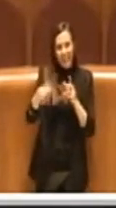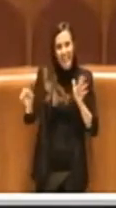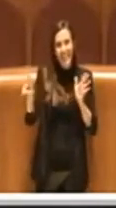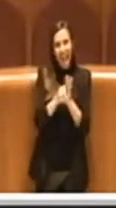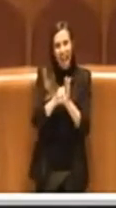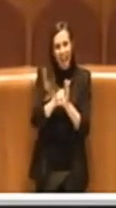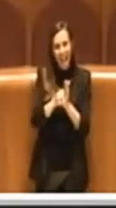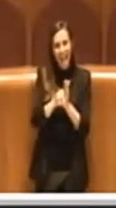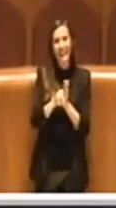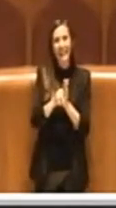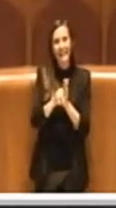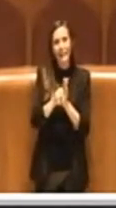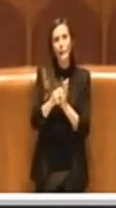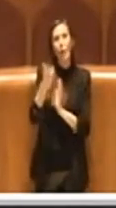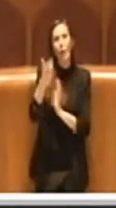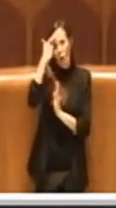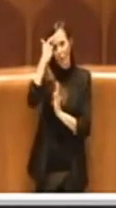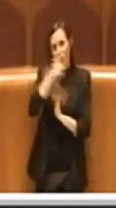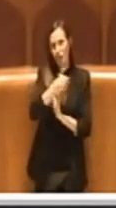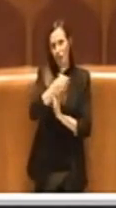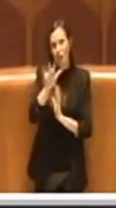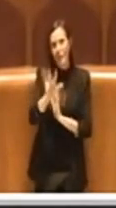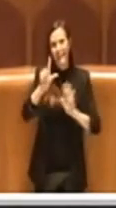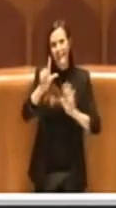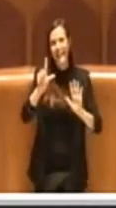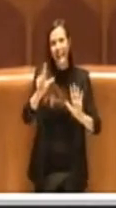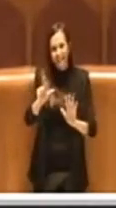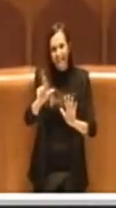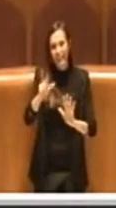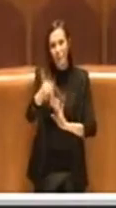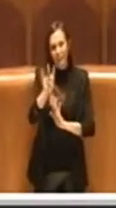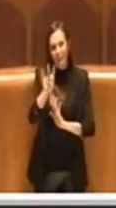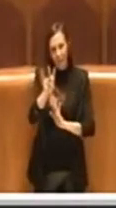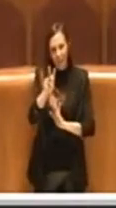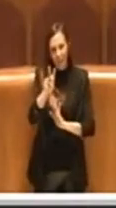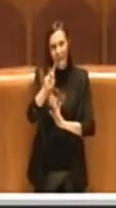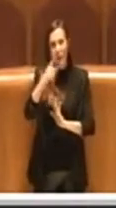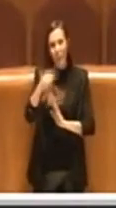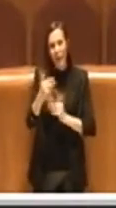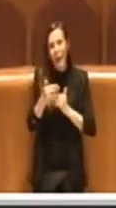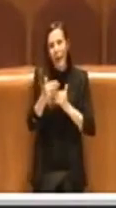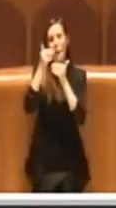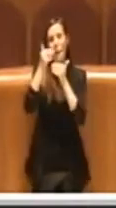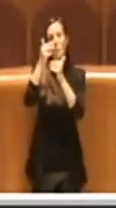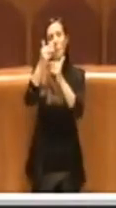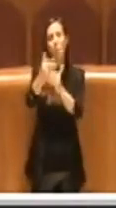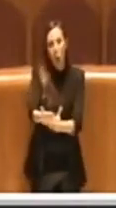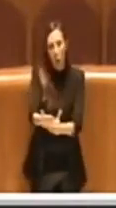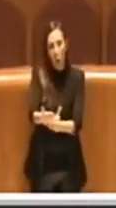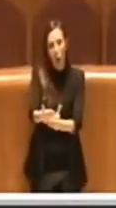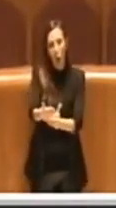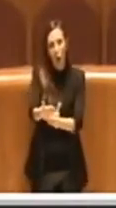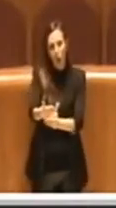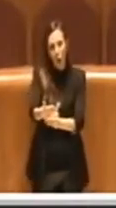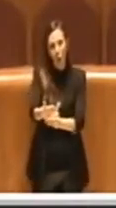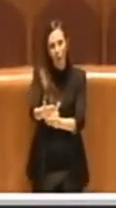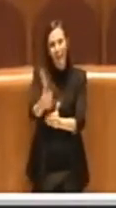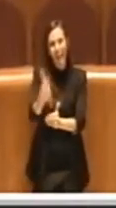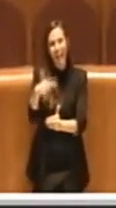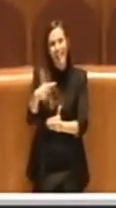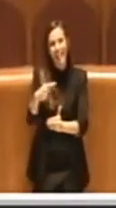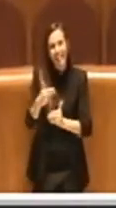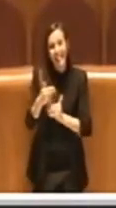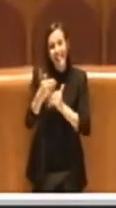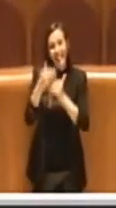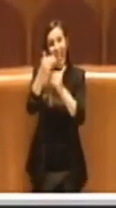del Governo, il 137 del 2020, che previsto per la proroga delle deroghe, come